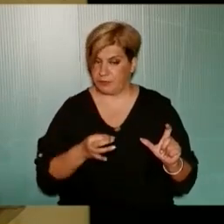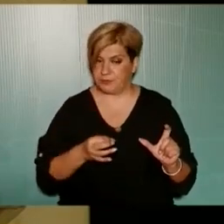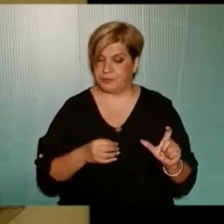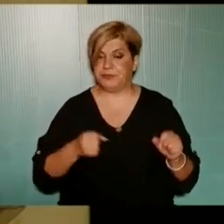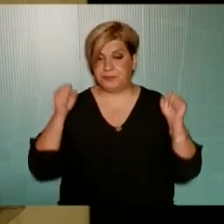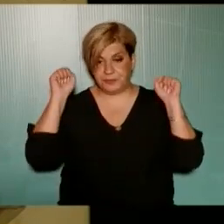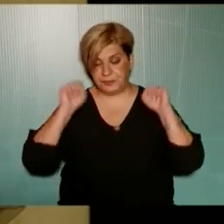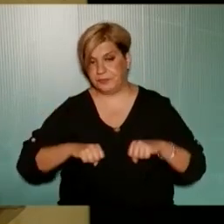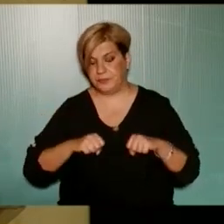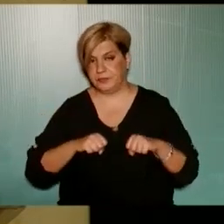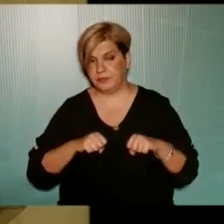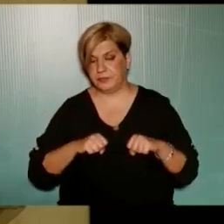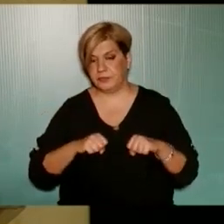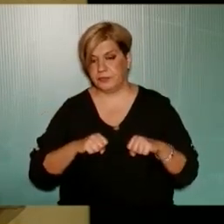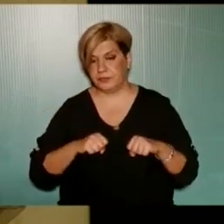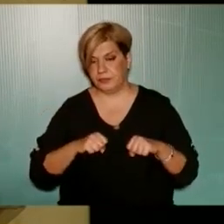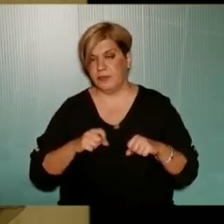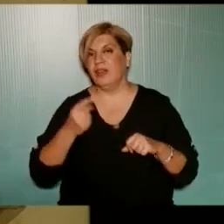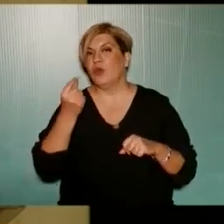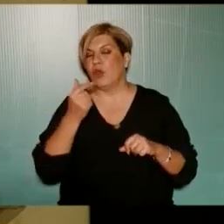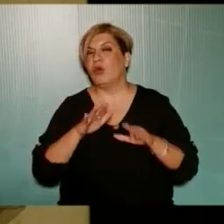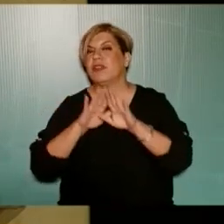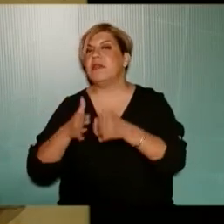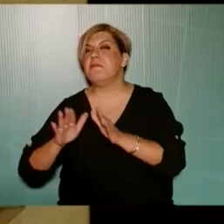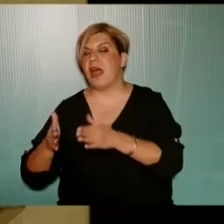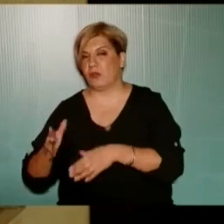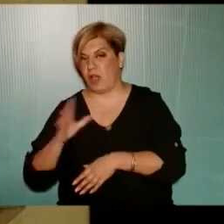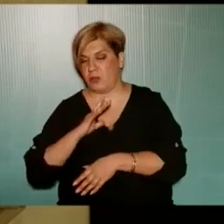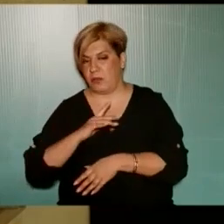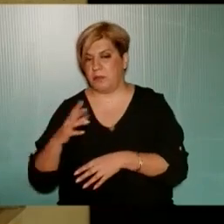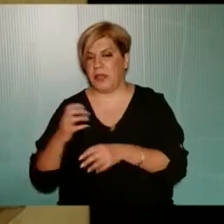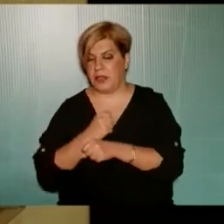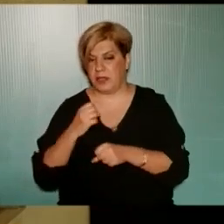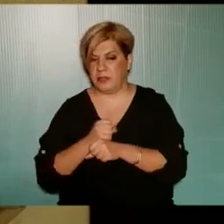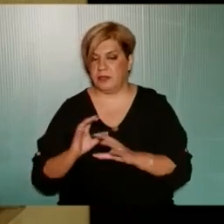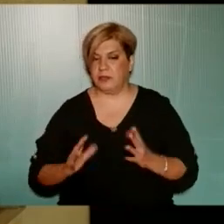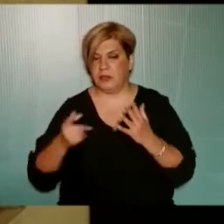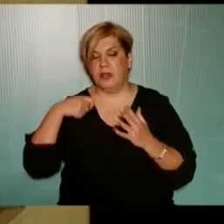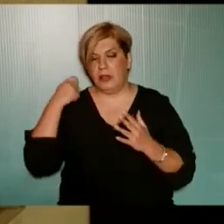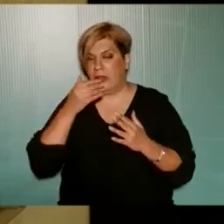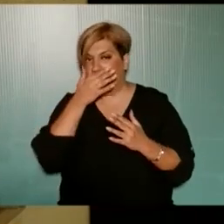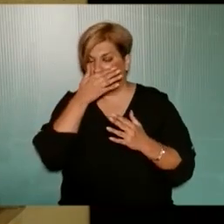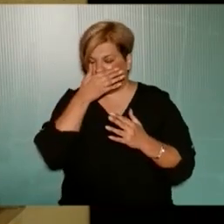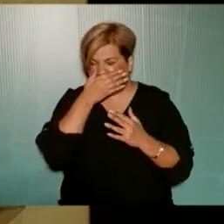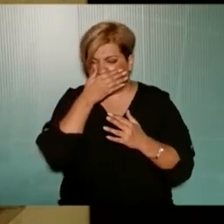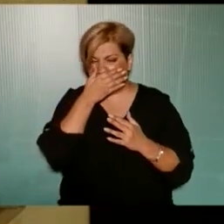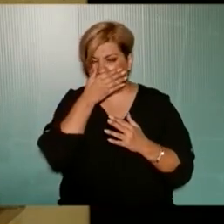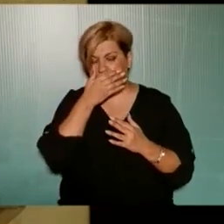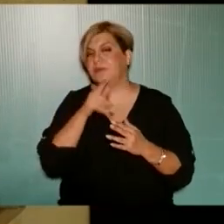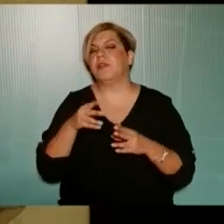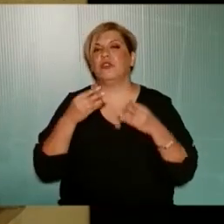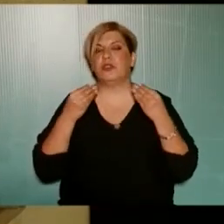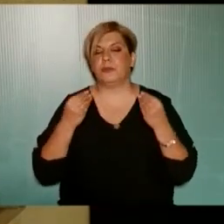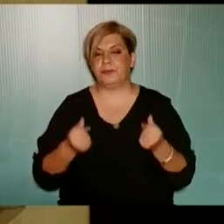η έγκριση Τελικά των ολιγομελών τμήματων Που πέτυχαν με τις κινητοποιήσεις Τους γονείς το πέτυχαν ακριβώς Με αυτόν τον